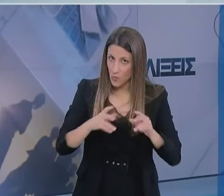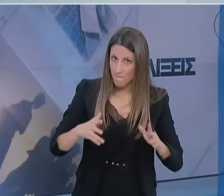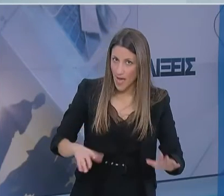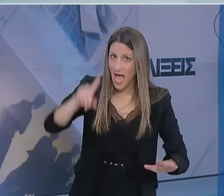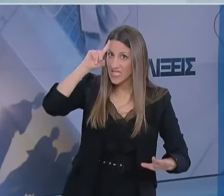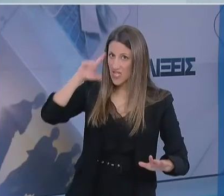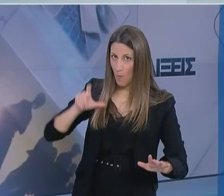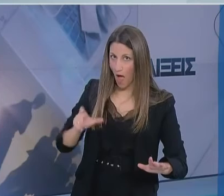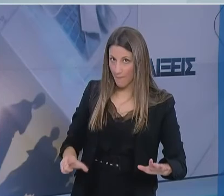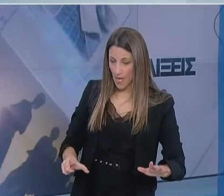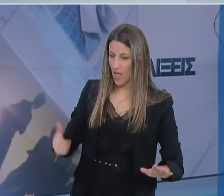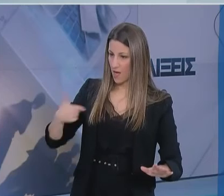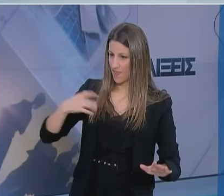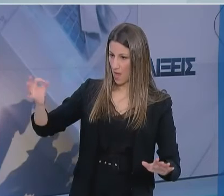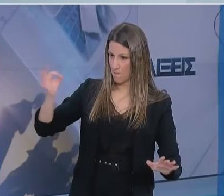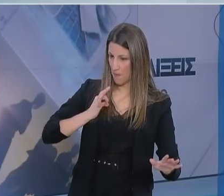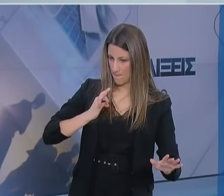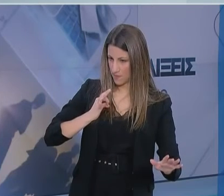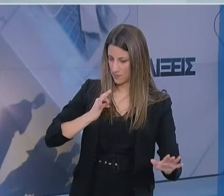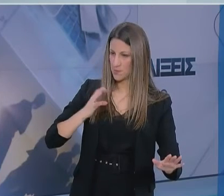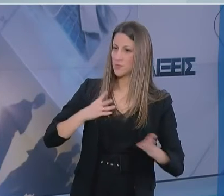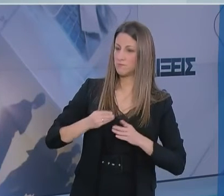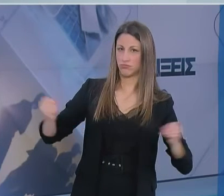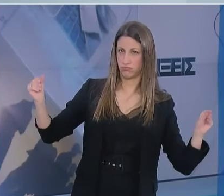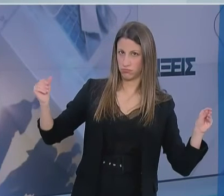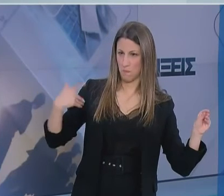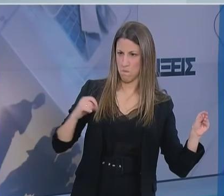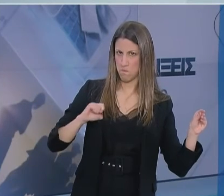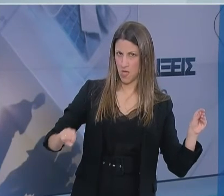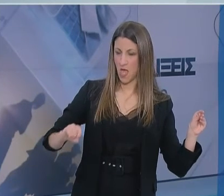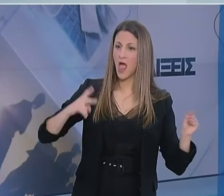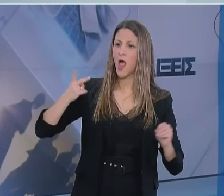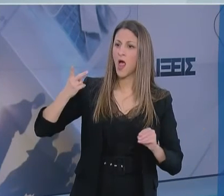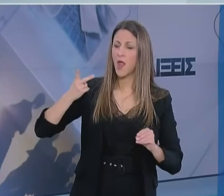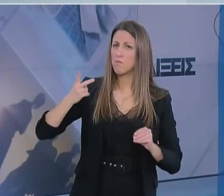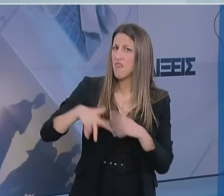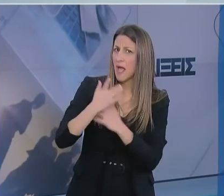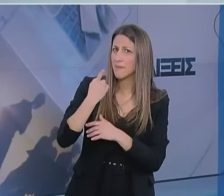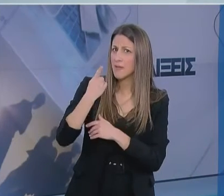αναπτύξει ανοσία πόσο σας προβληματίζει το ζήτημα για την επόμενη φάση της πανδημίας στη χώρα μας.